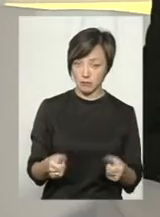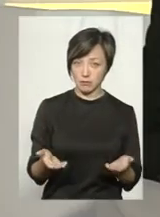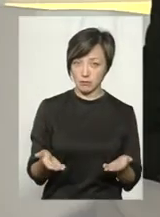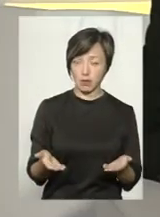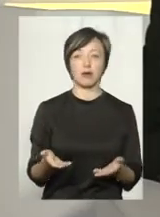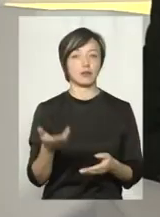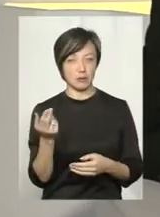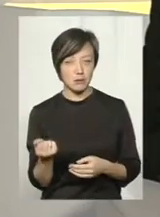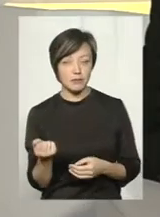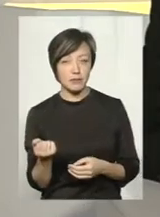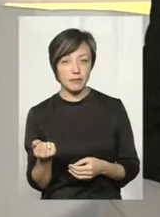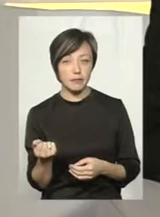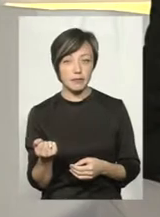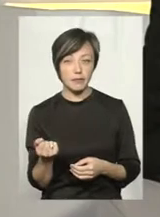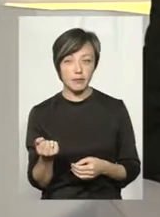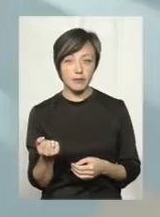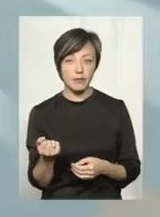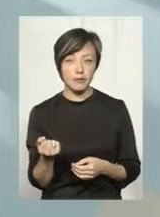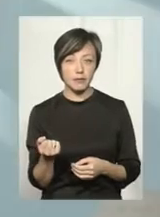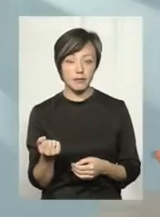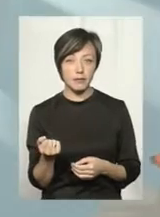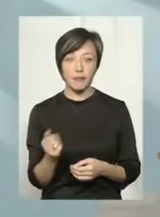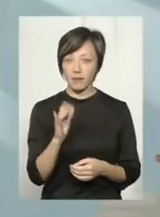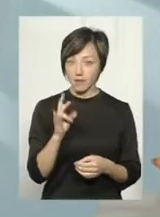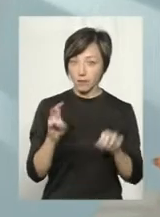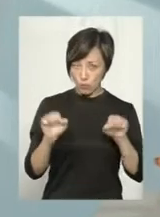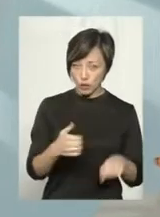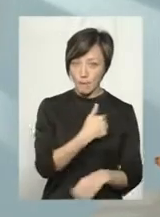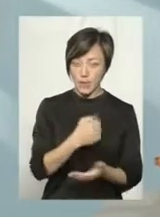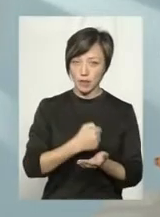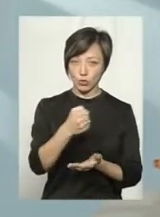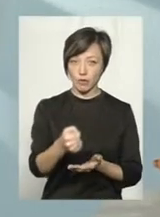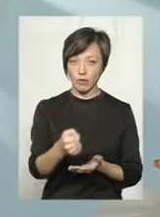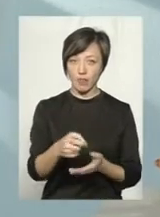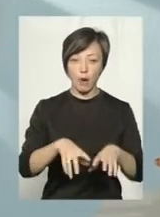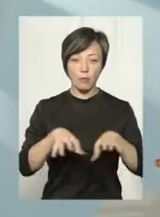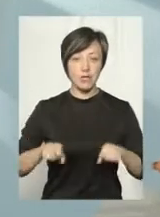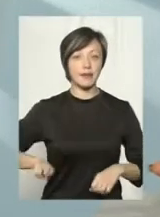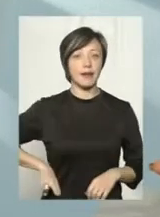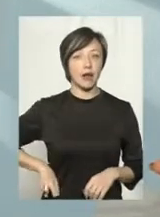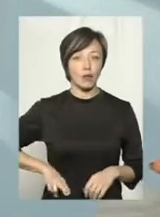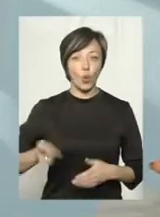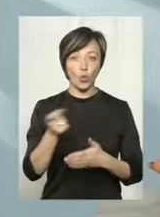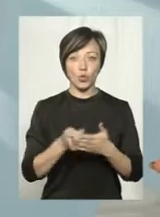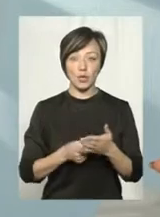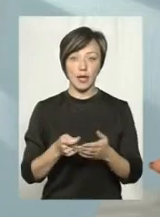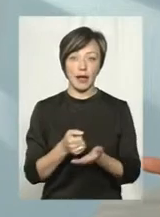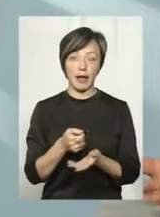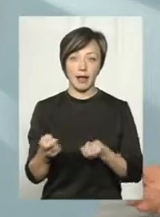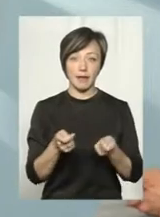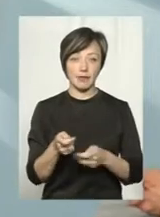Керівна посада. Він може претендувати на посаду директор, художній керівник.